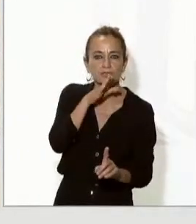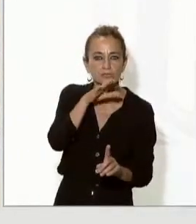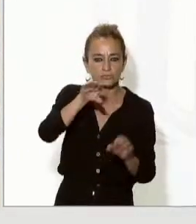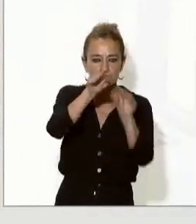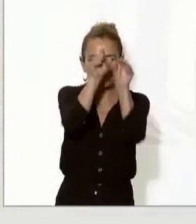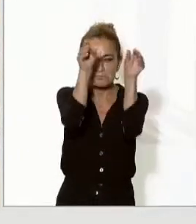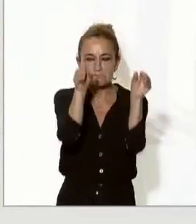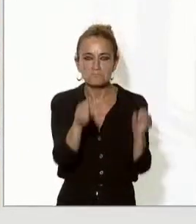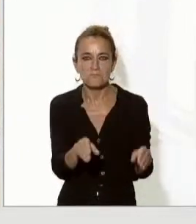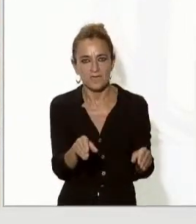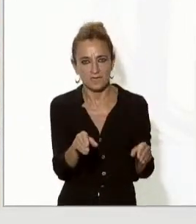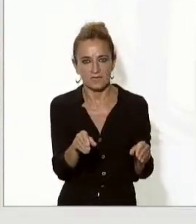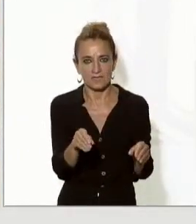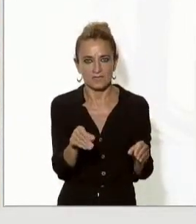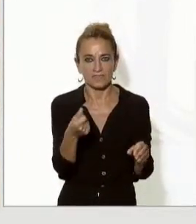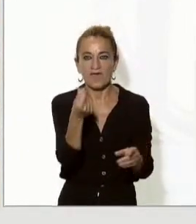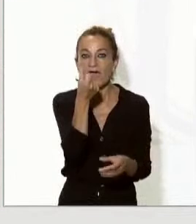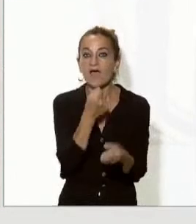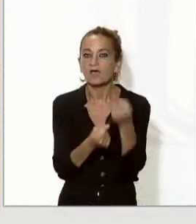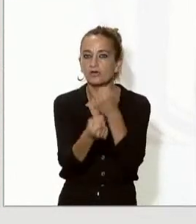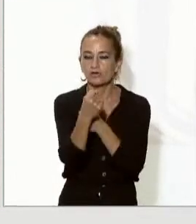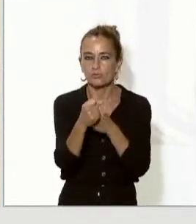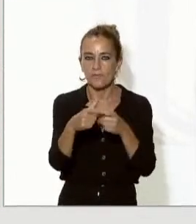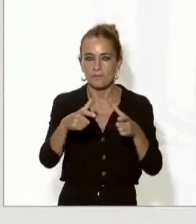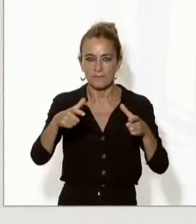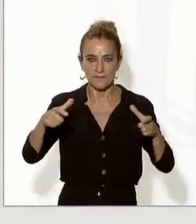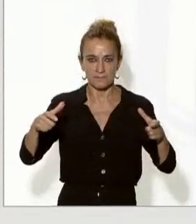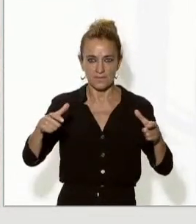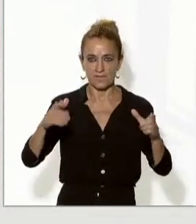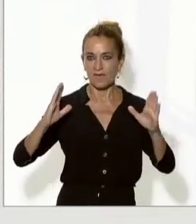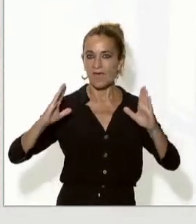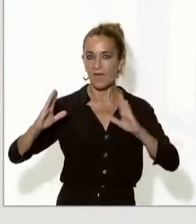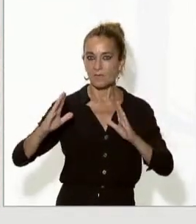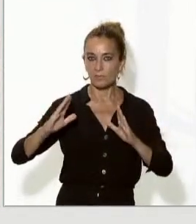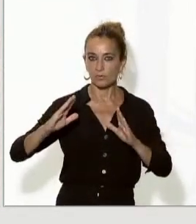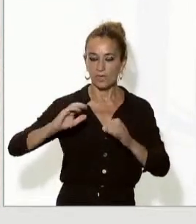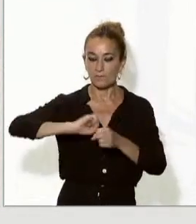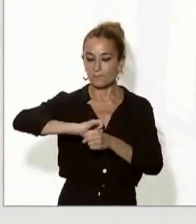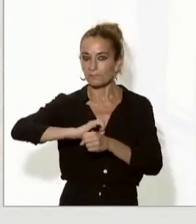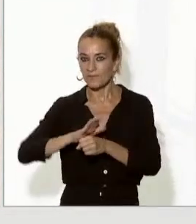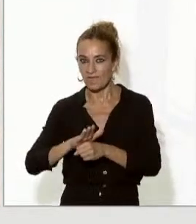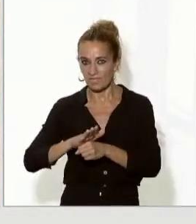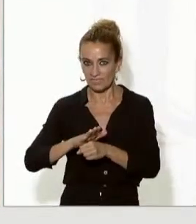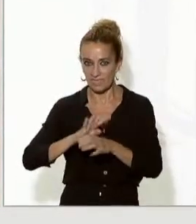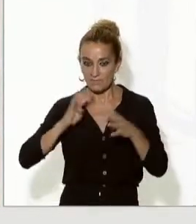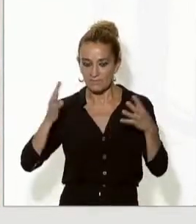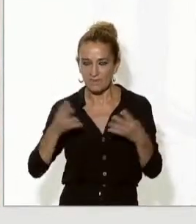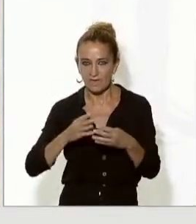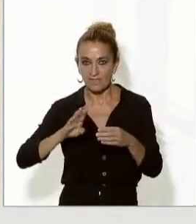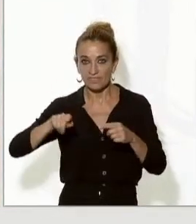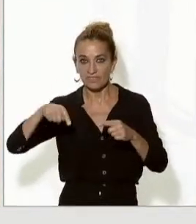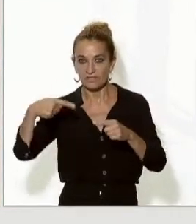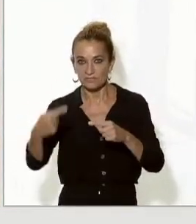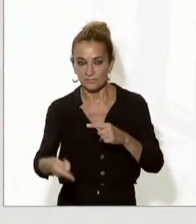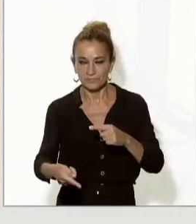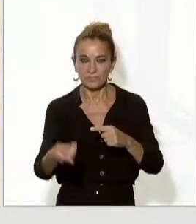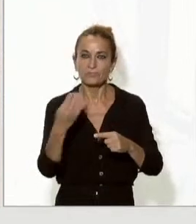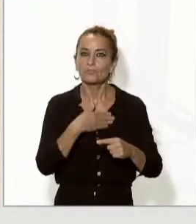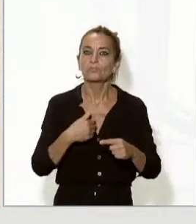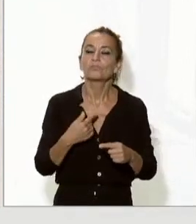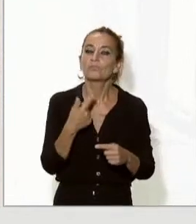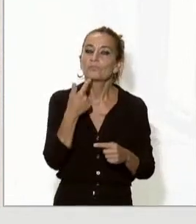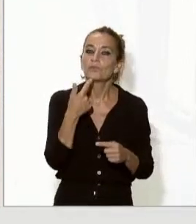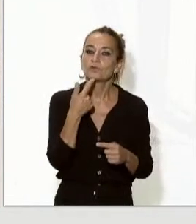hagi hagut una forta expansió econòmica particularment durant l'època de la post-pandèmia i el fet que evidentment l'increment